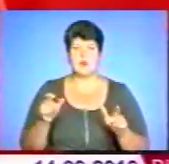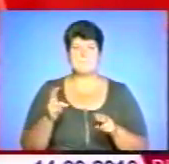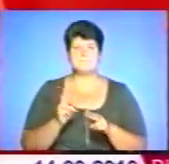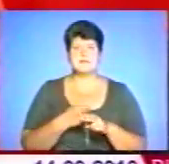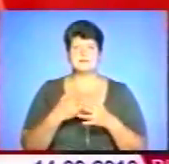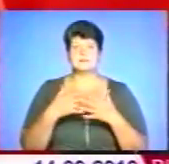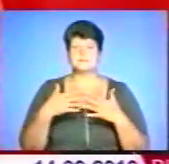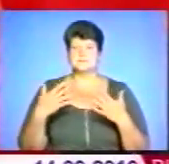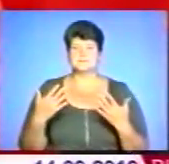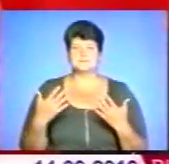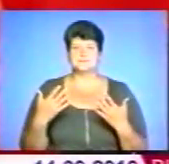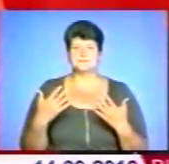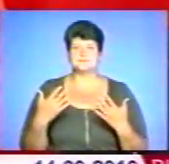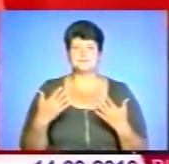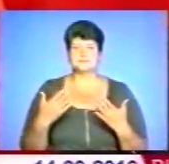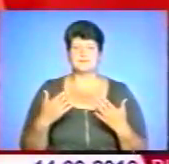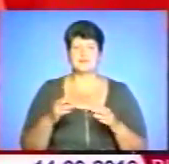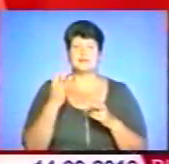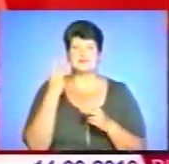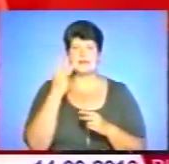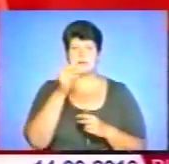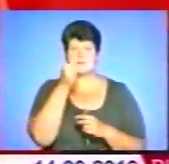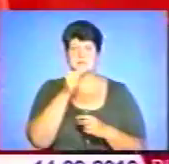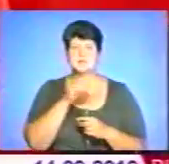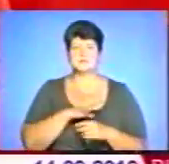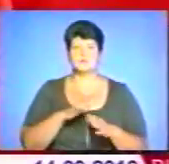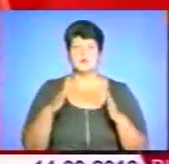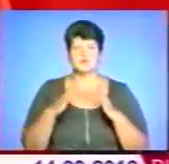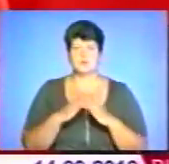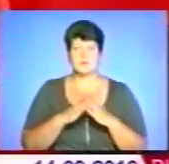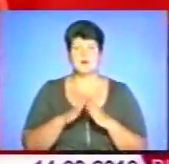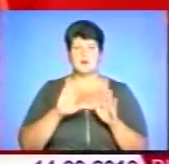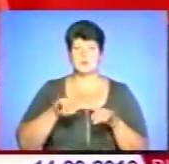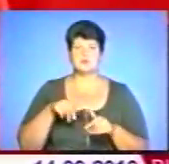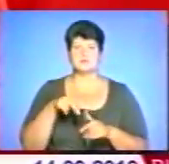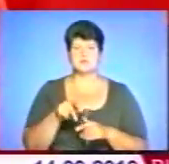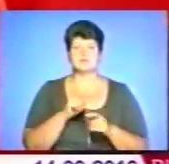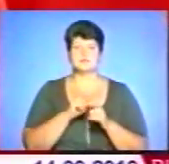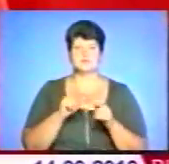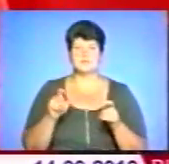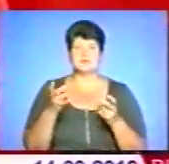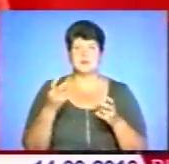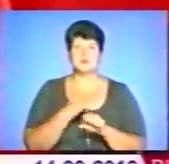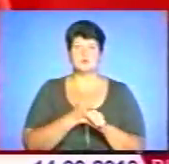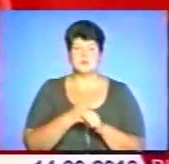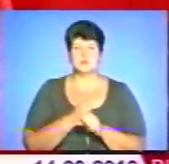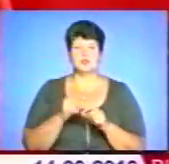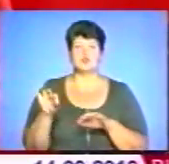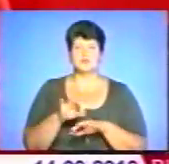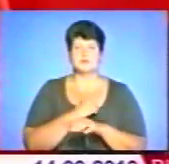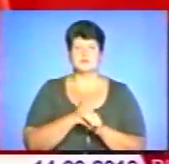всякого, ну як вам сказати, три місяці побула вдома. А то йшла, тому що треба робити. Чоловік робив